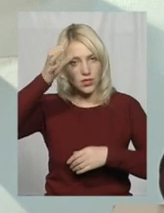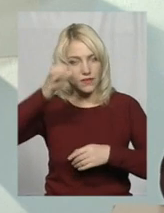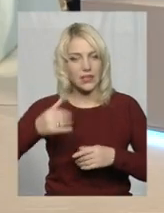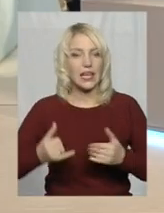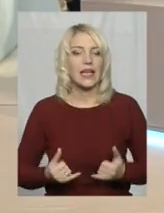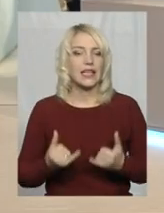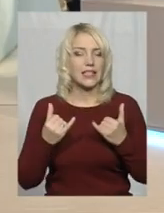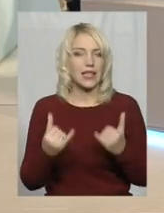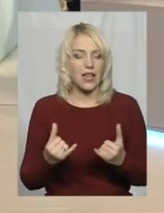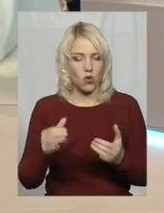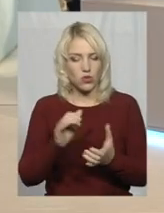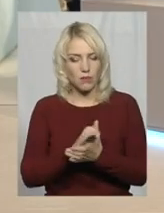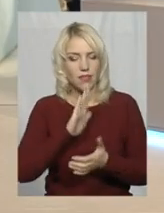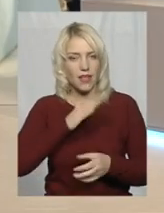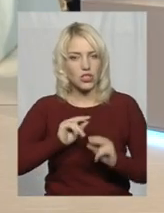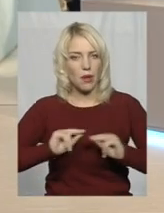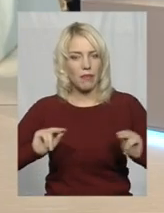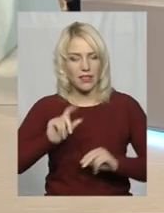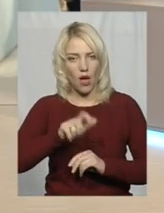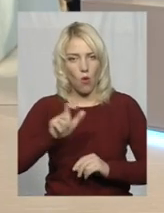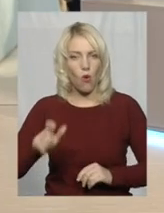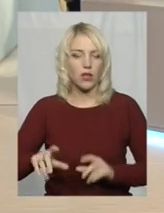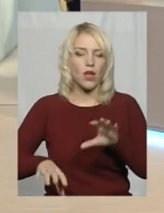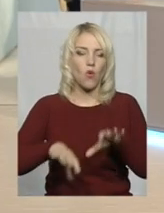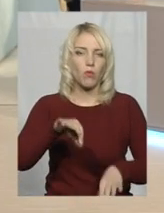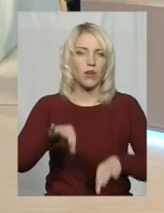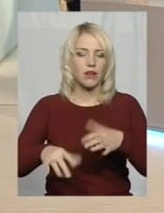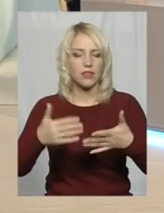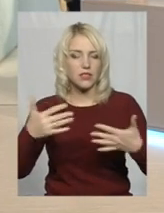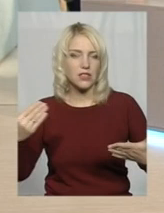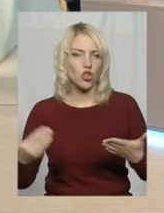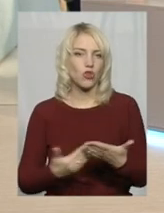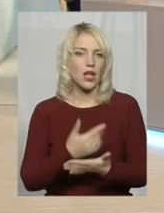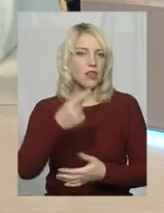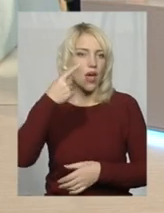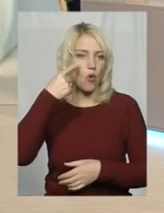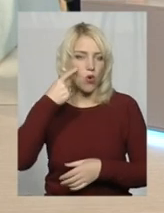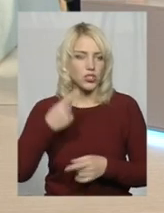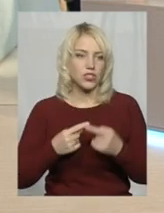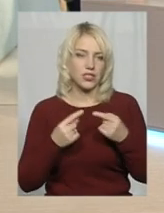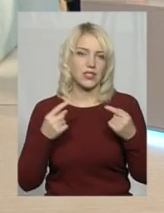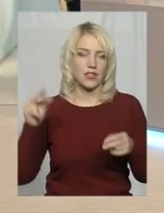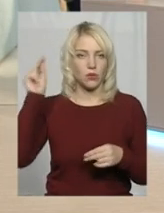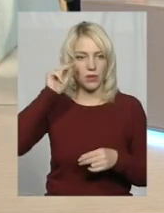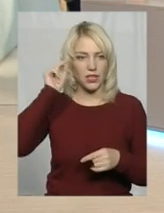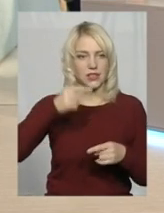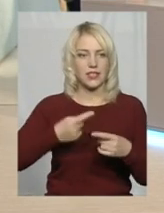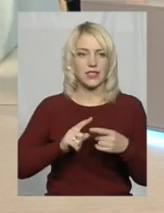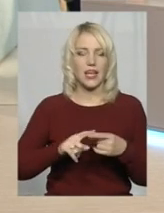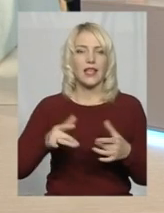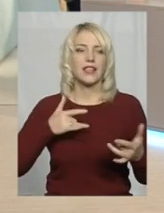ознайомлення наші педагоги вибирають різні інноваційні, научні засоби навчання. Це